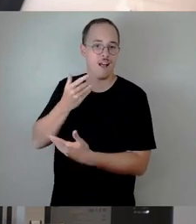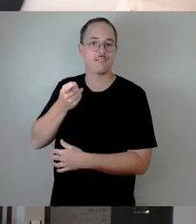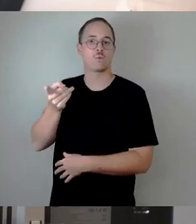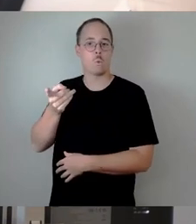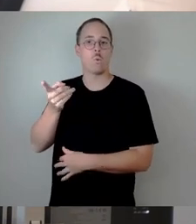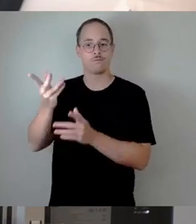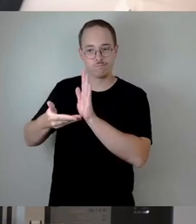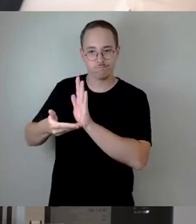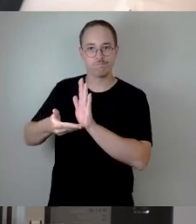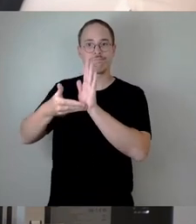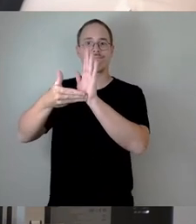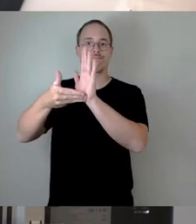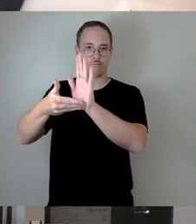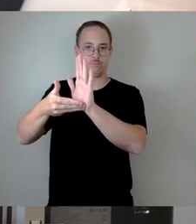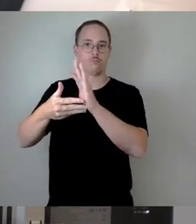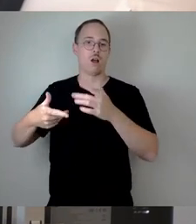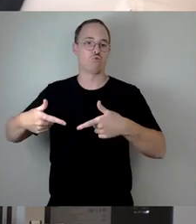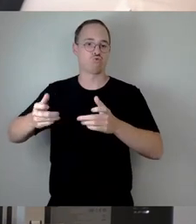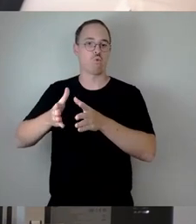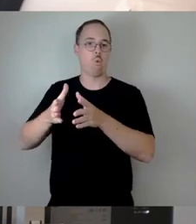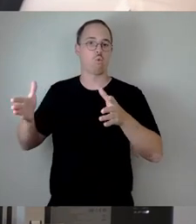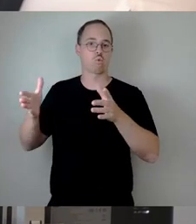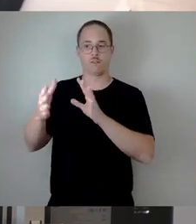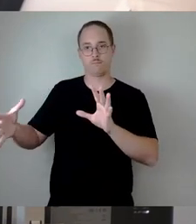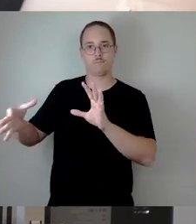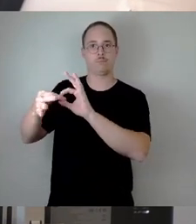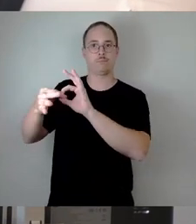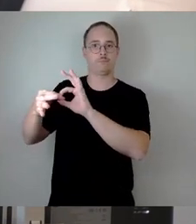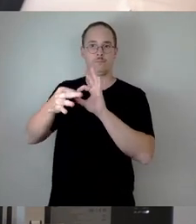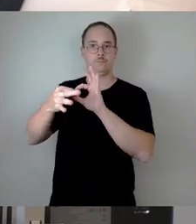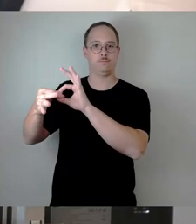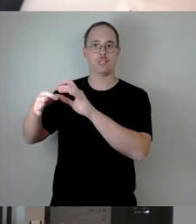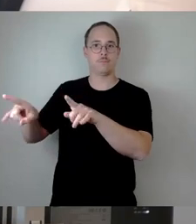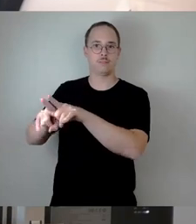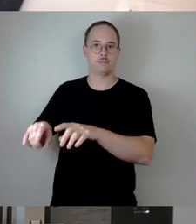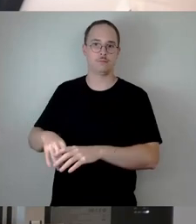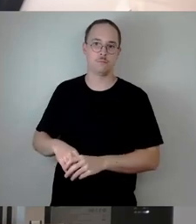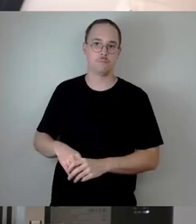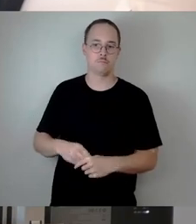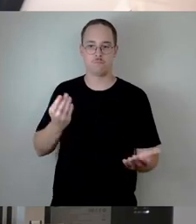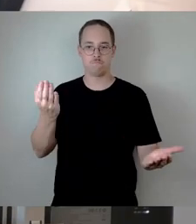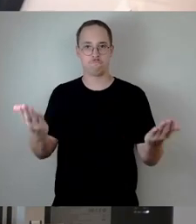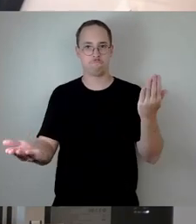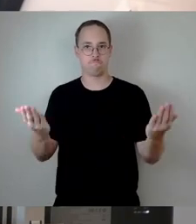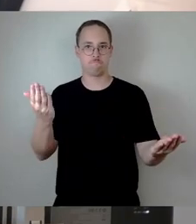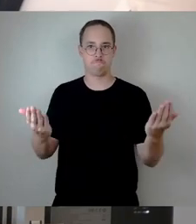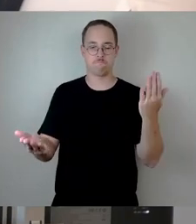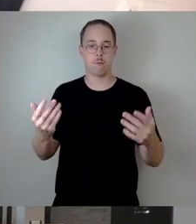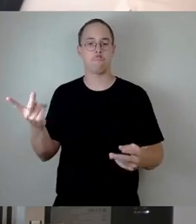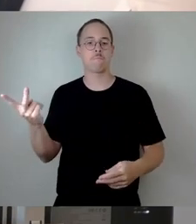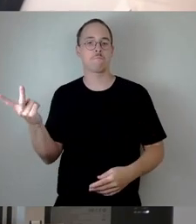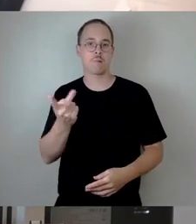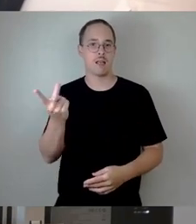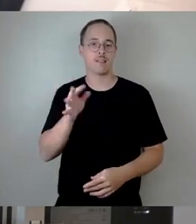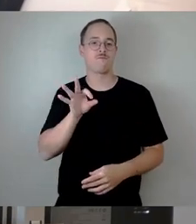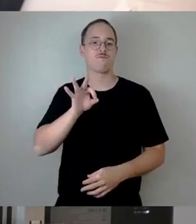beide Richtungen tatsächlich im Vorschlag der Verwaltung der 12er Vorschlag sozusagen am